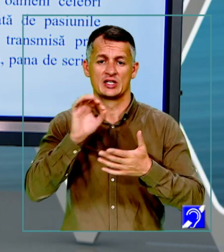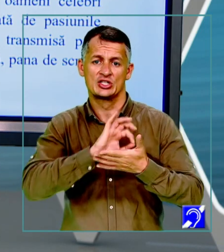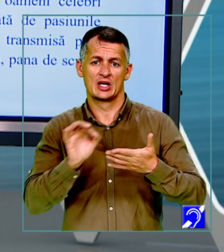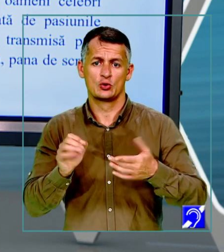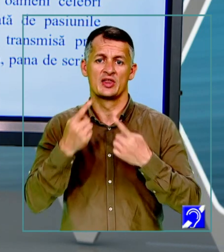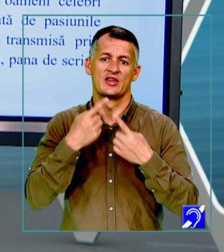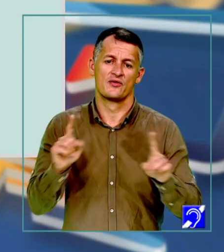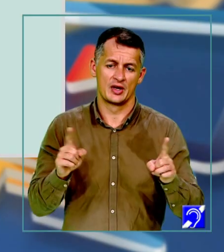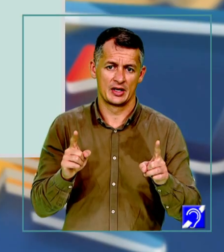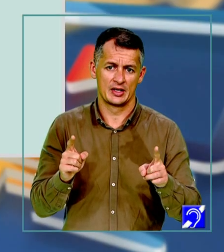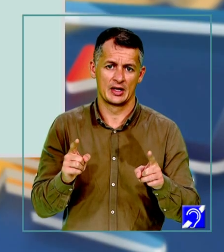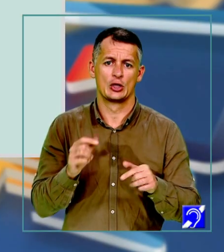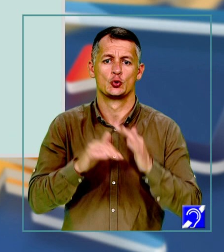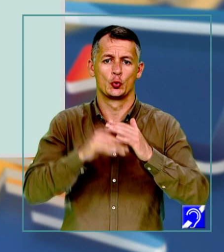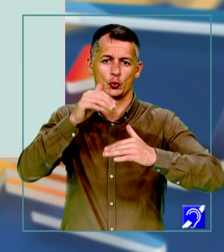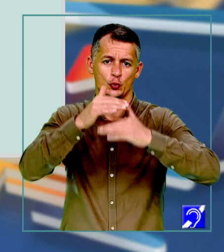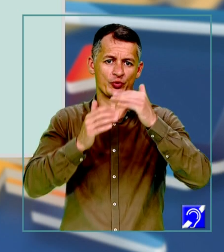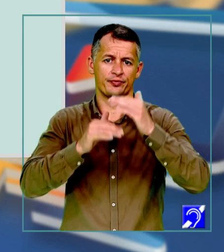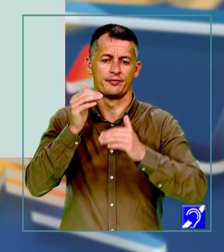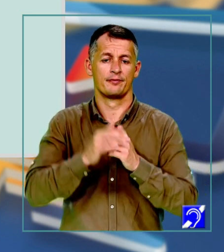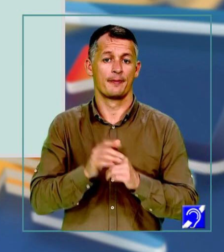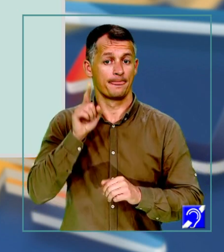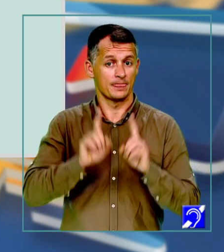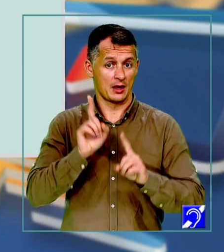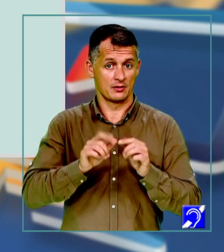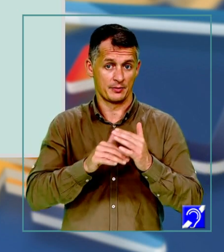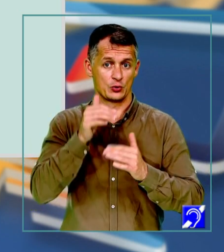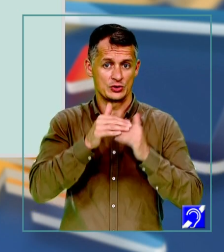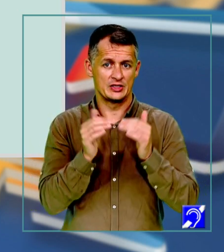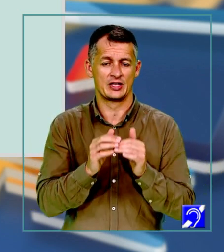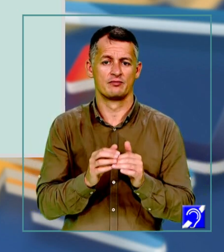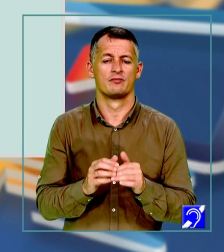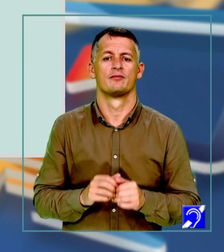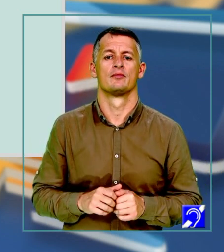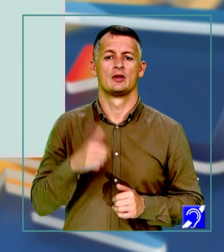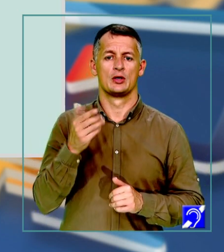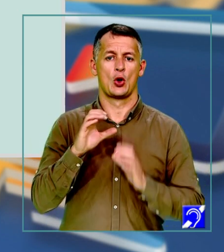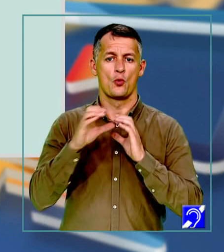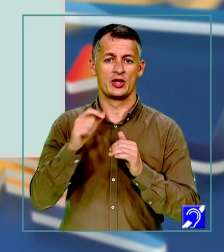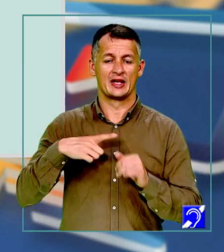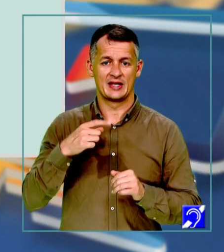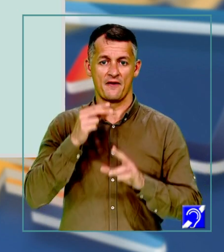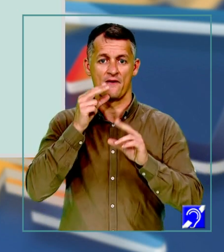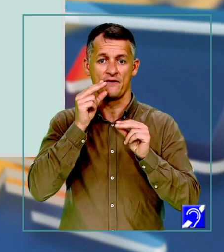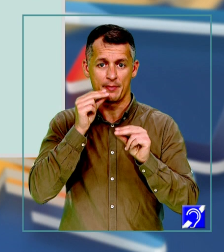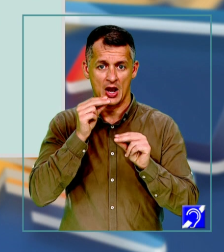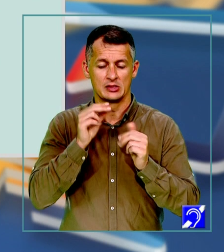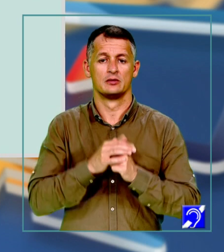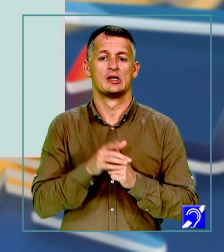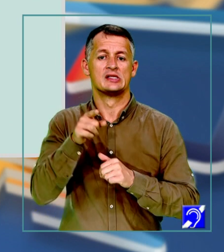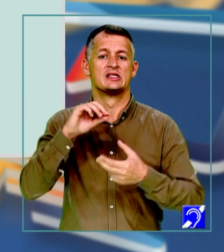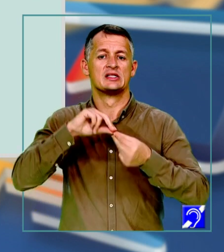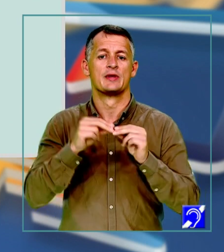sub aspectul structurii. Dacă în cazul textului codul de comunicare este exclusiv verbal, asta înseamnă că se